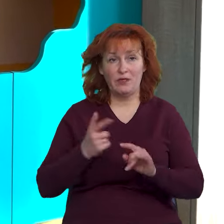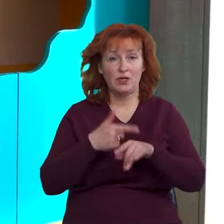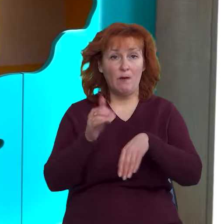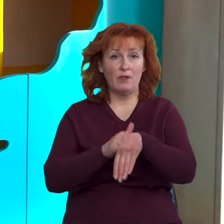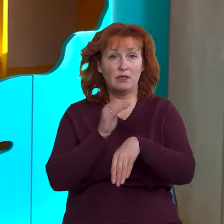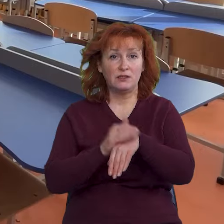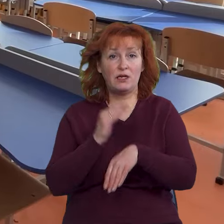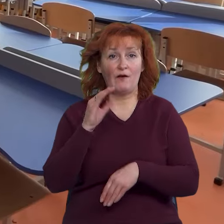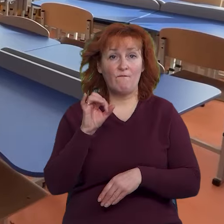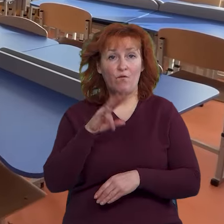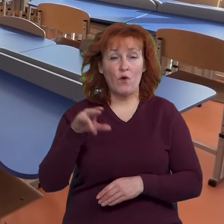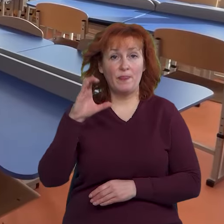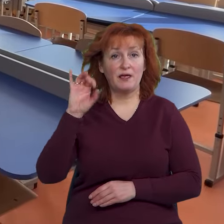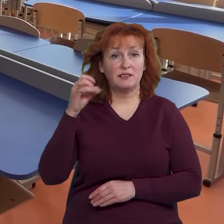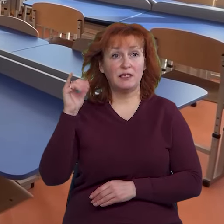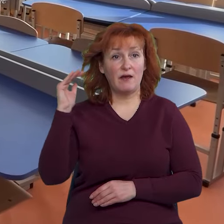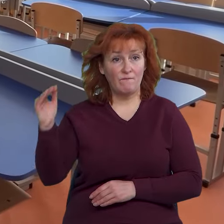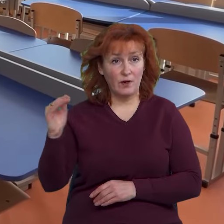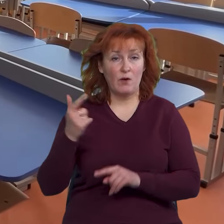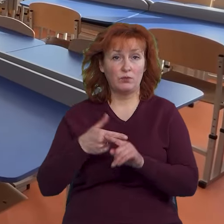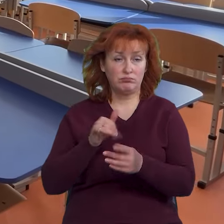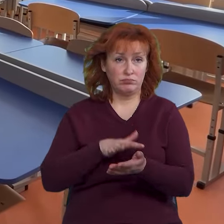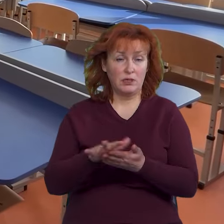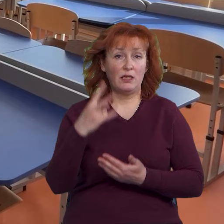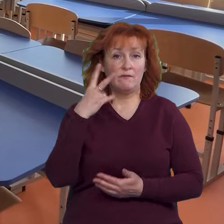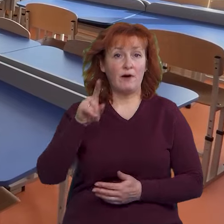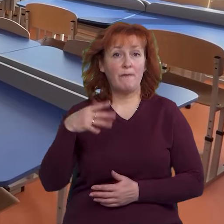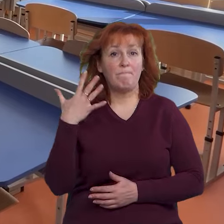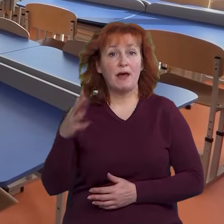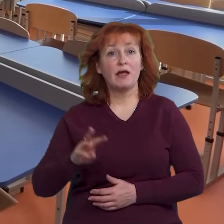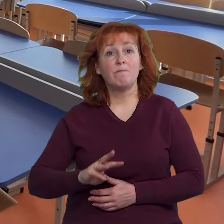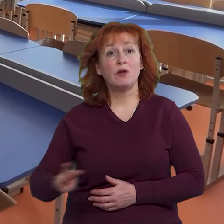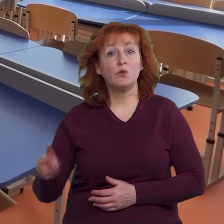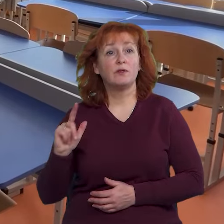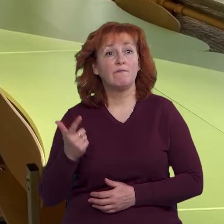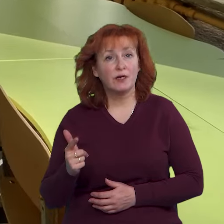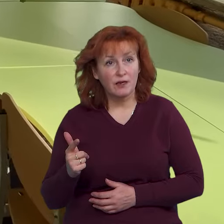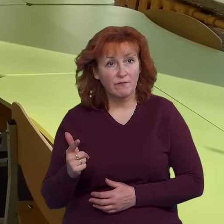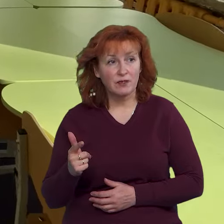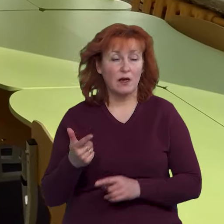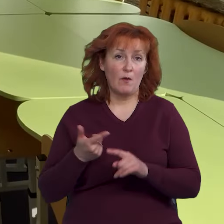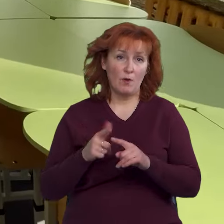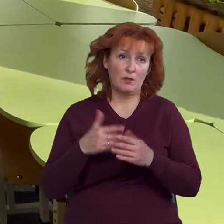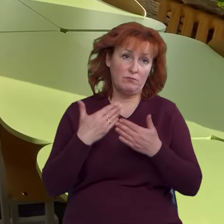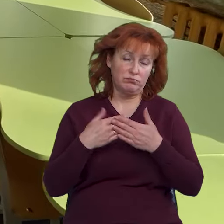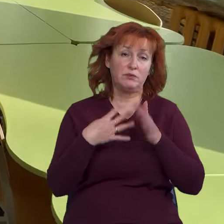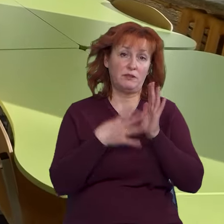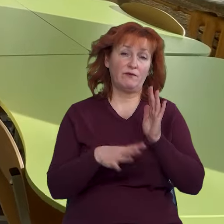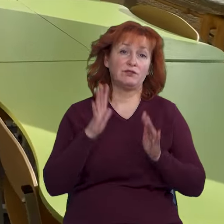фонді «Сейфт». На це пішло 2,5 мільйони гривень. Нині директорка констатує, що заклад відновили на